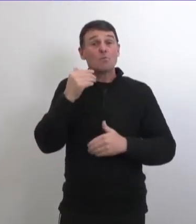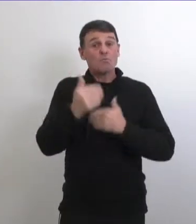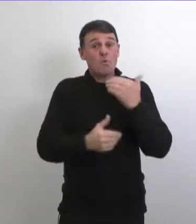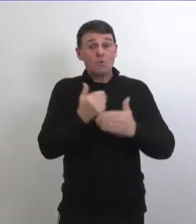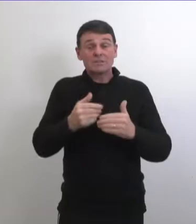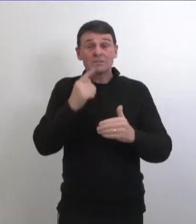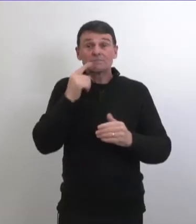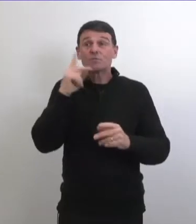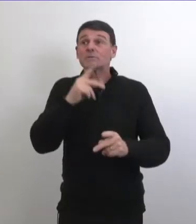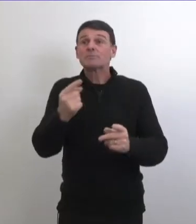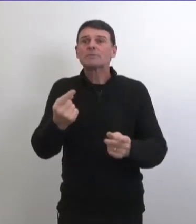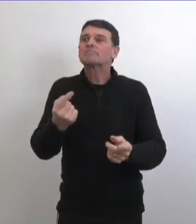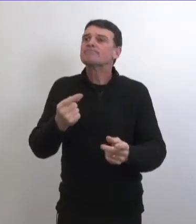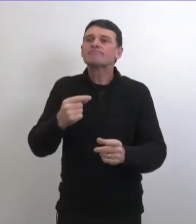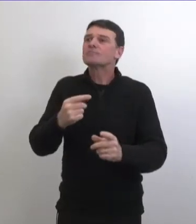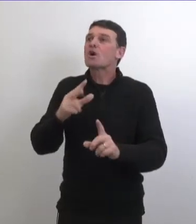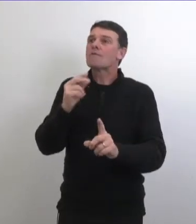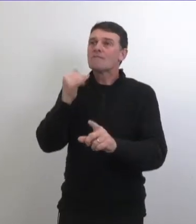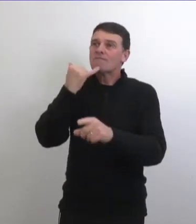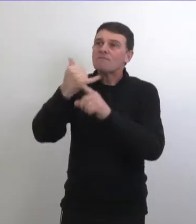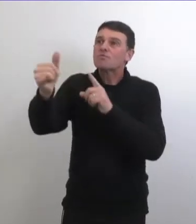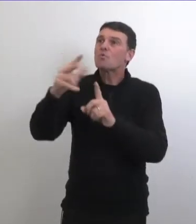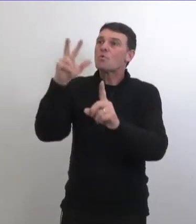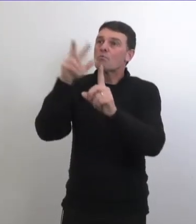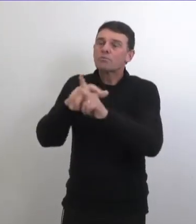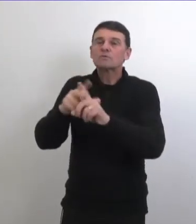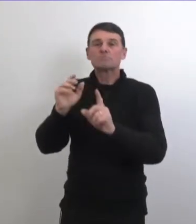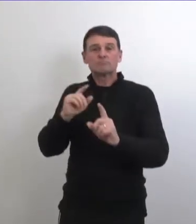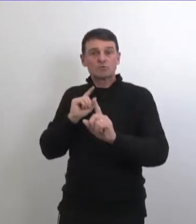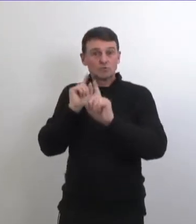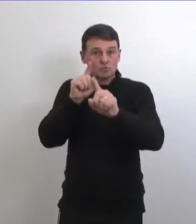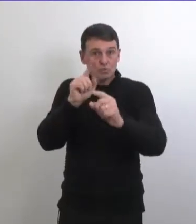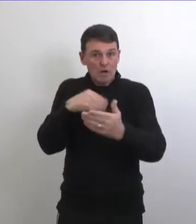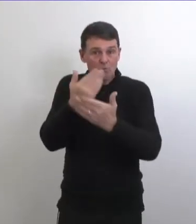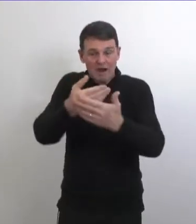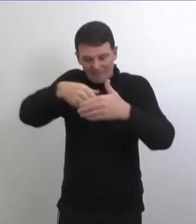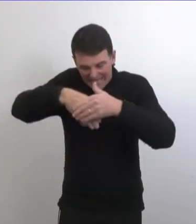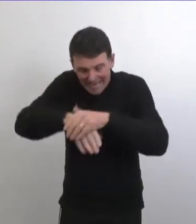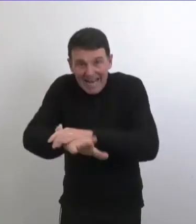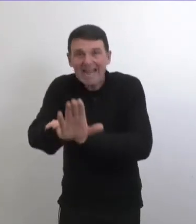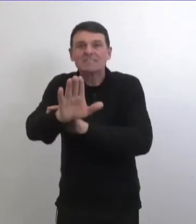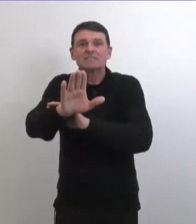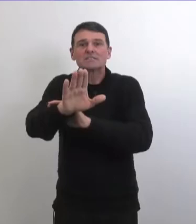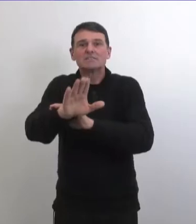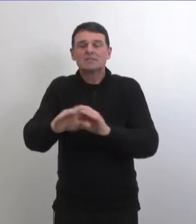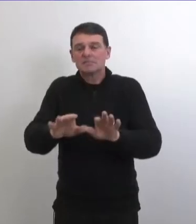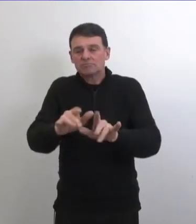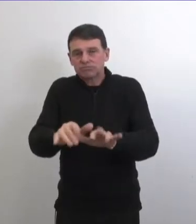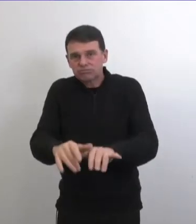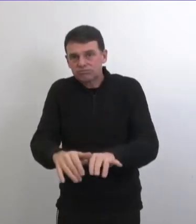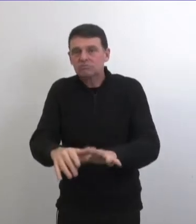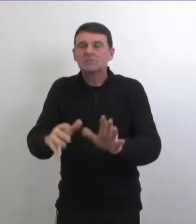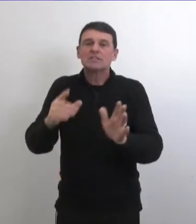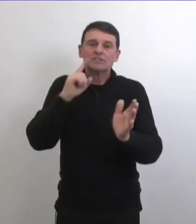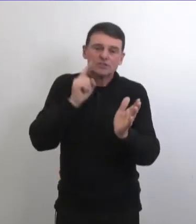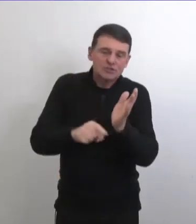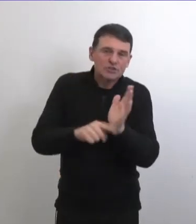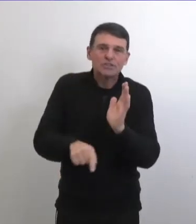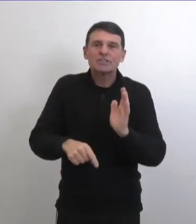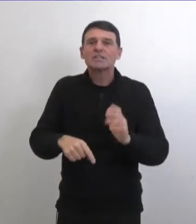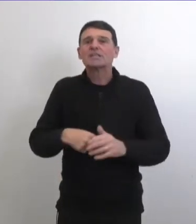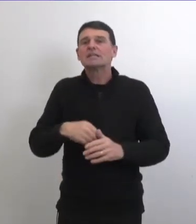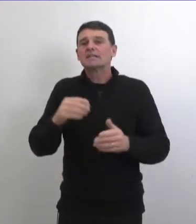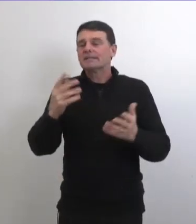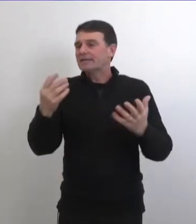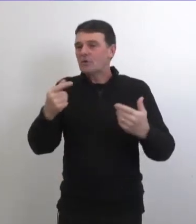réglés au niveau de s'assurer que les gens par exemple vient dans le centre de vaccination c'est à dire qu'ils